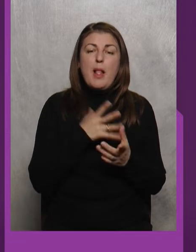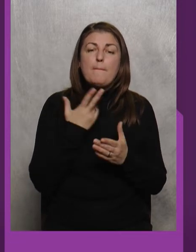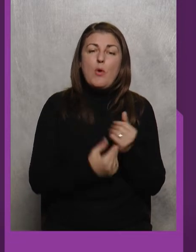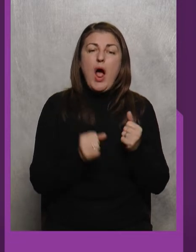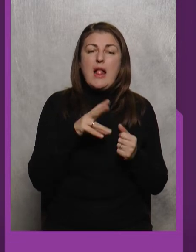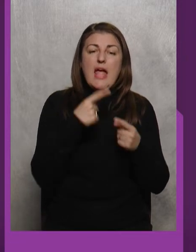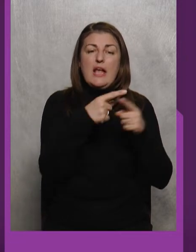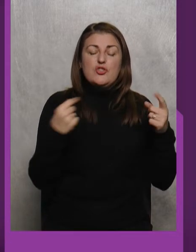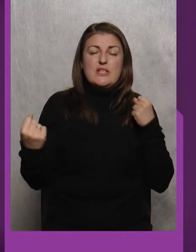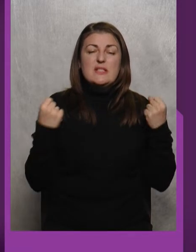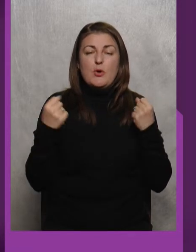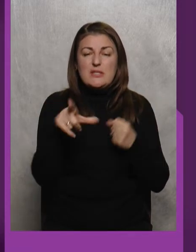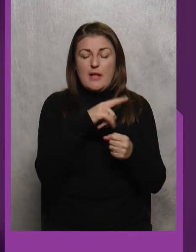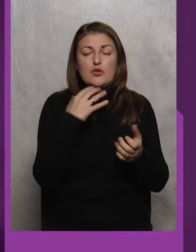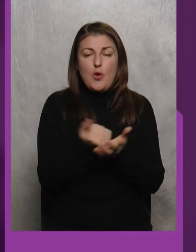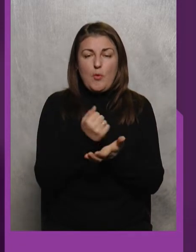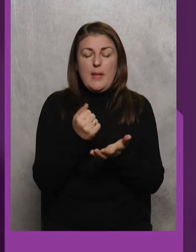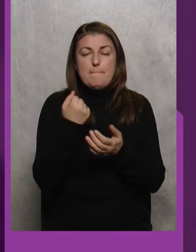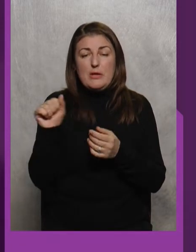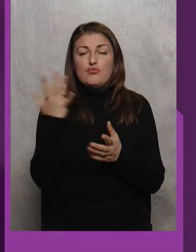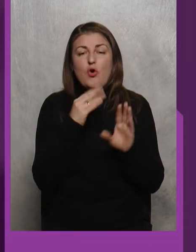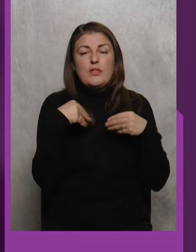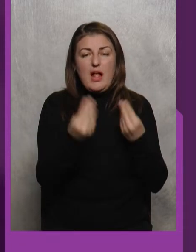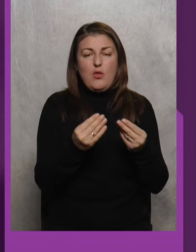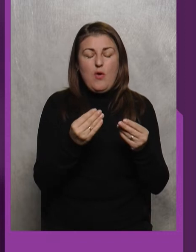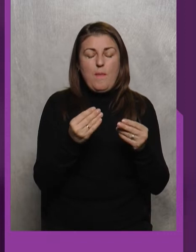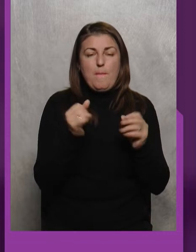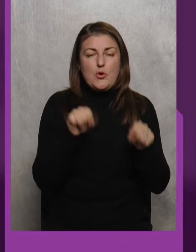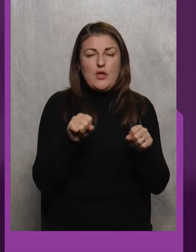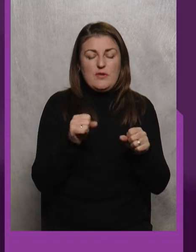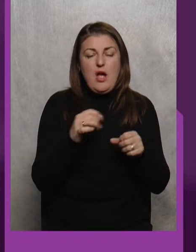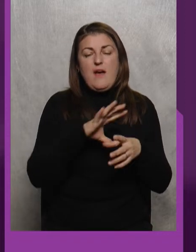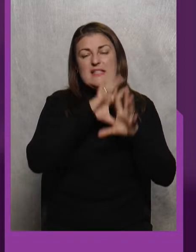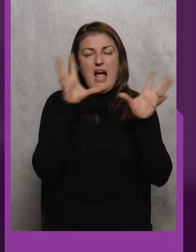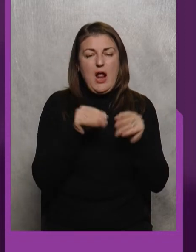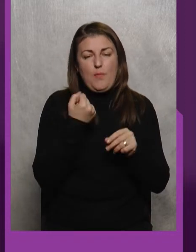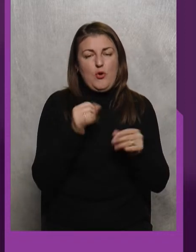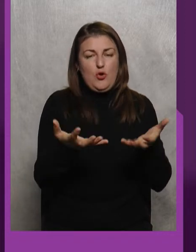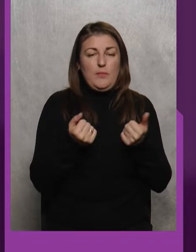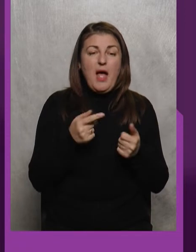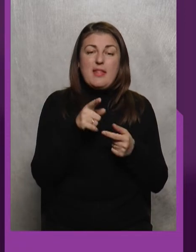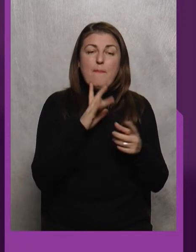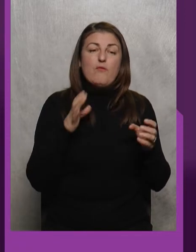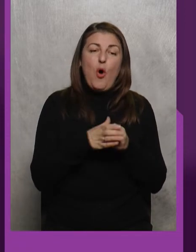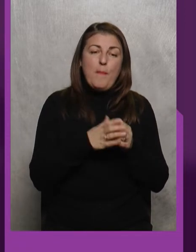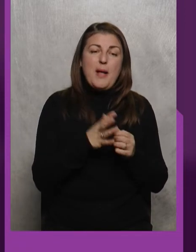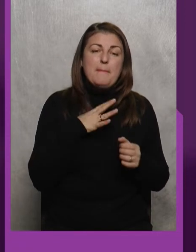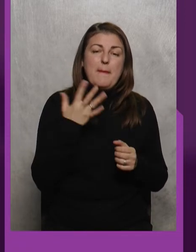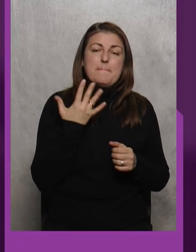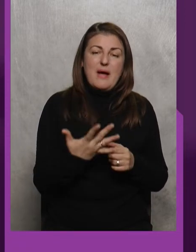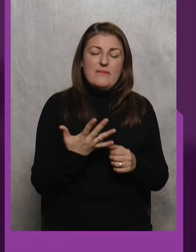але інші спортсмены добули перемоги, що дало можливість їм отримати перемогу взагалі Ну, тобто там в команді певна